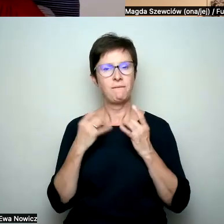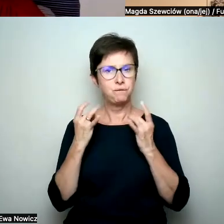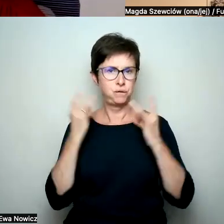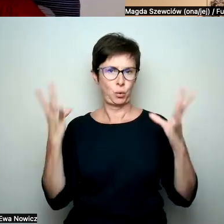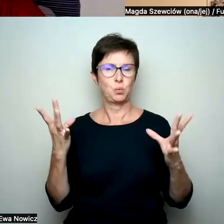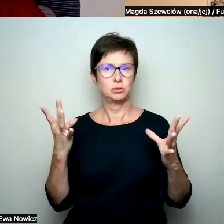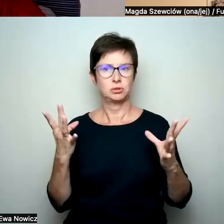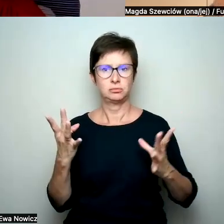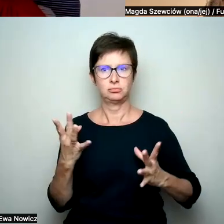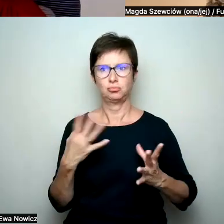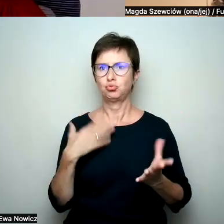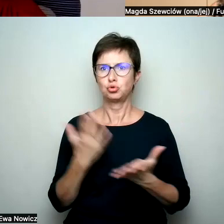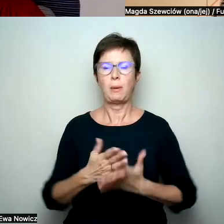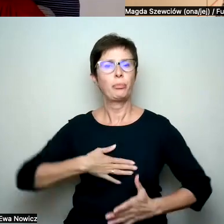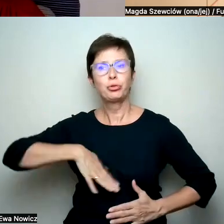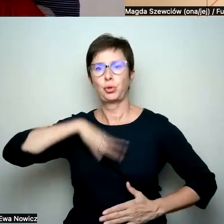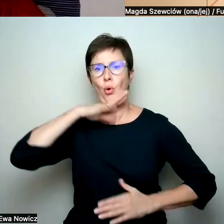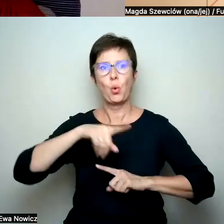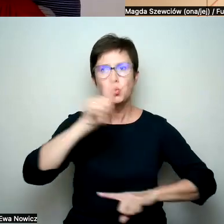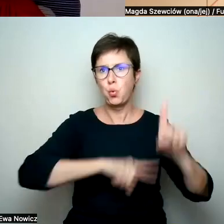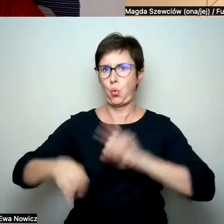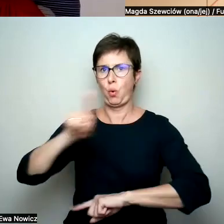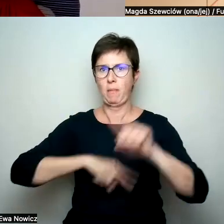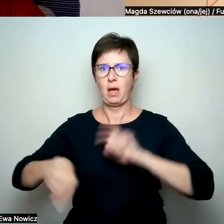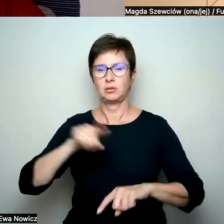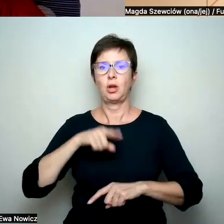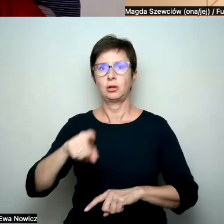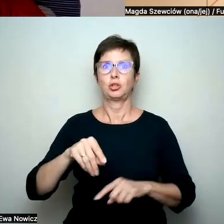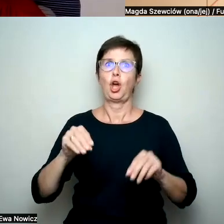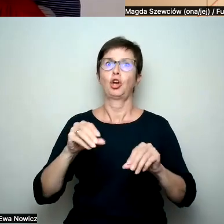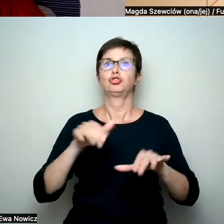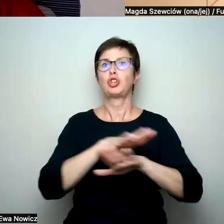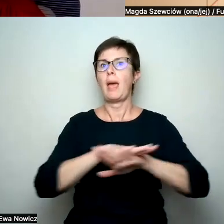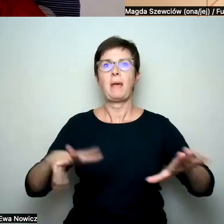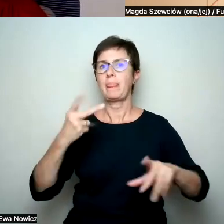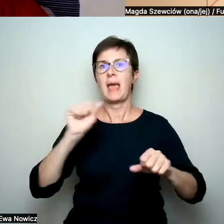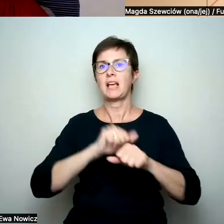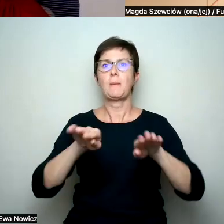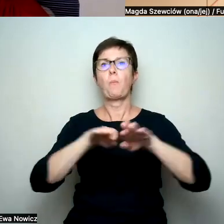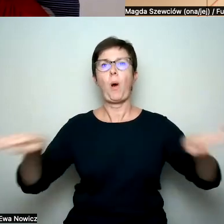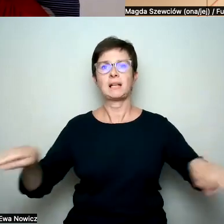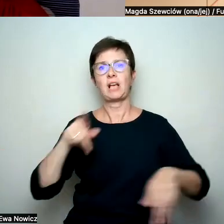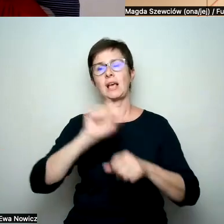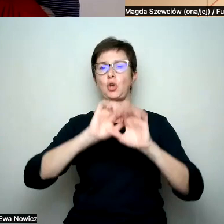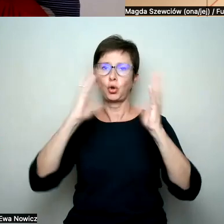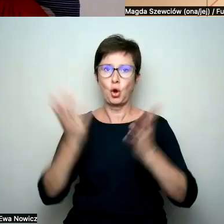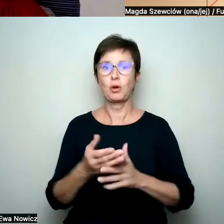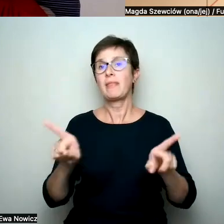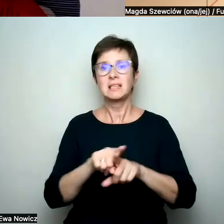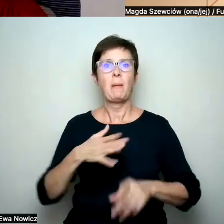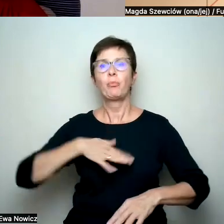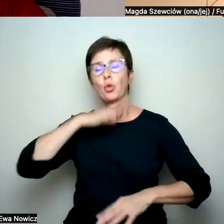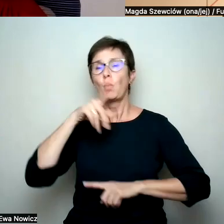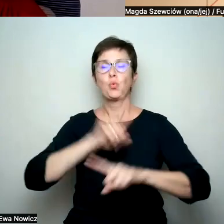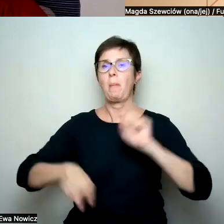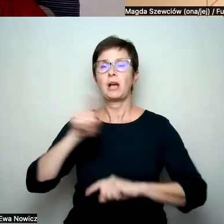że mam właśnie dość tłumaczenia ludziom, że Ziemia nie jest płaska i że drugi człowiek zasługuje na szacunek. Więc w tym sensie to